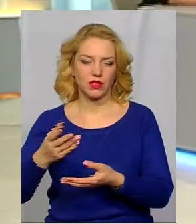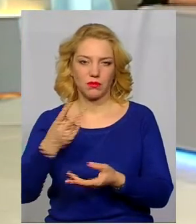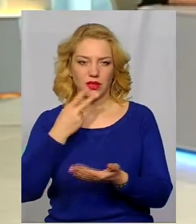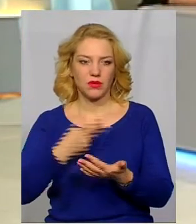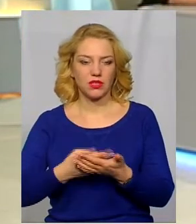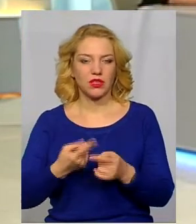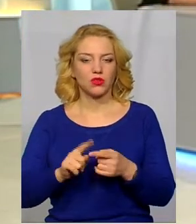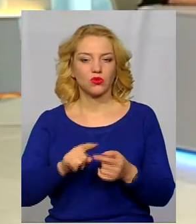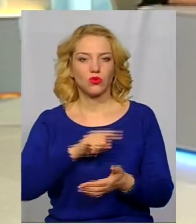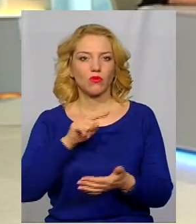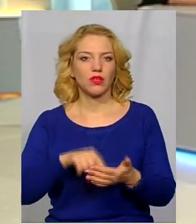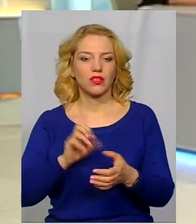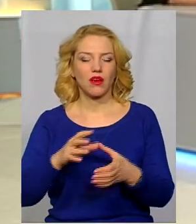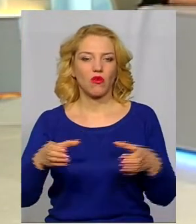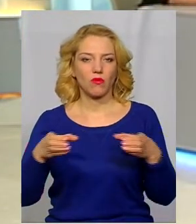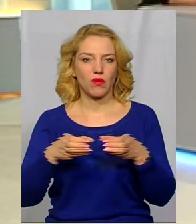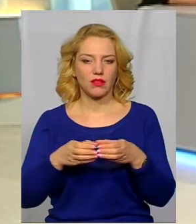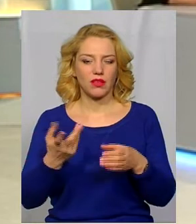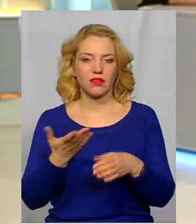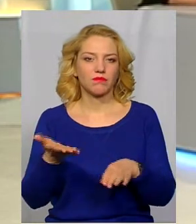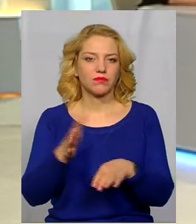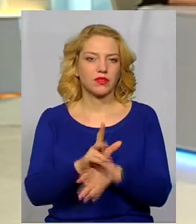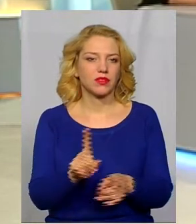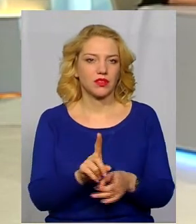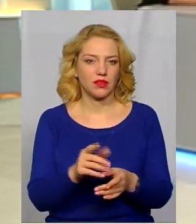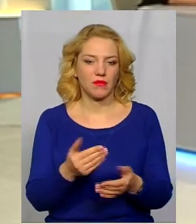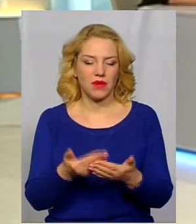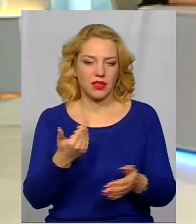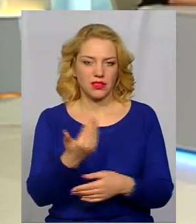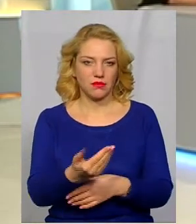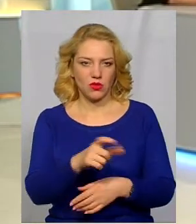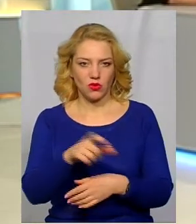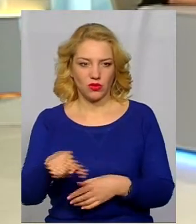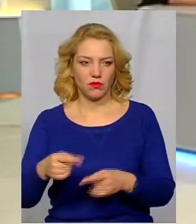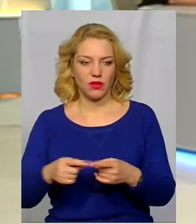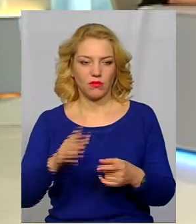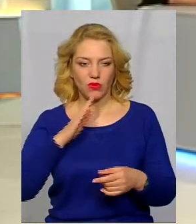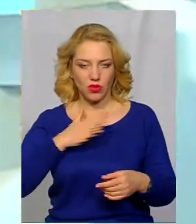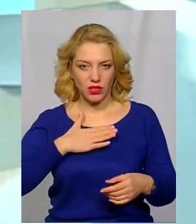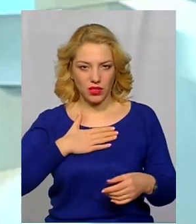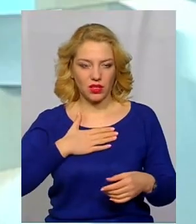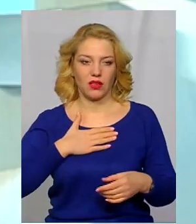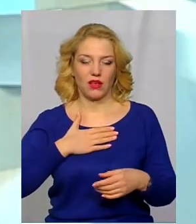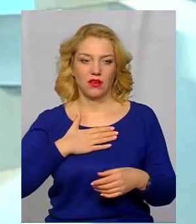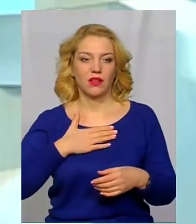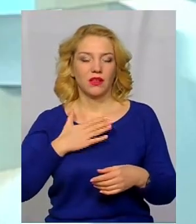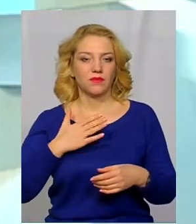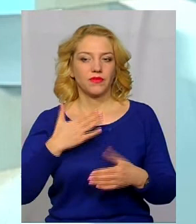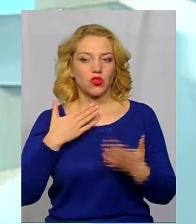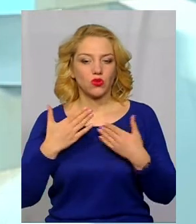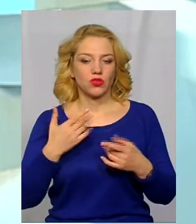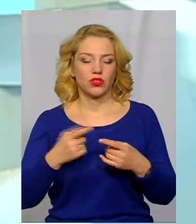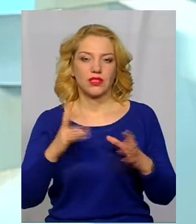Тут питання, які команди ставляться перед цими працівниками. Тому в цьому відношенні моя завдання – зберегти дійсно ефективних